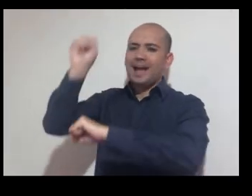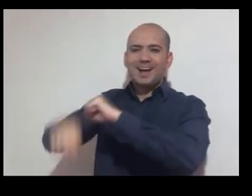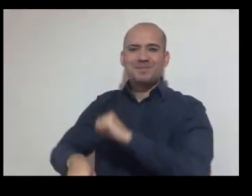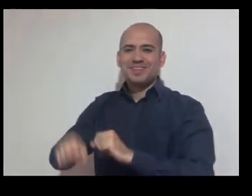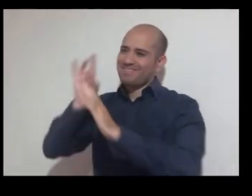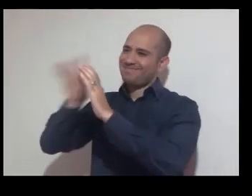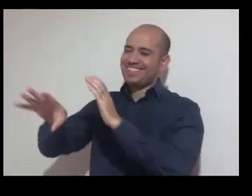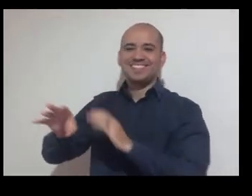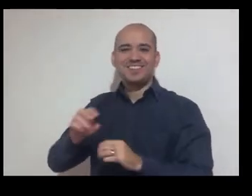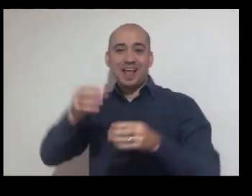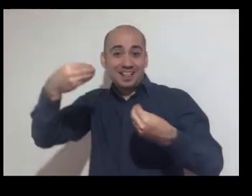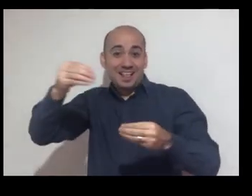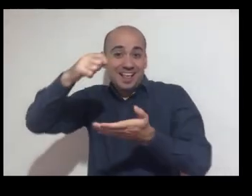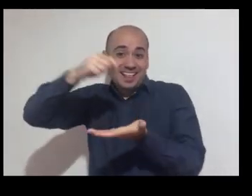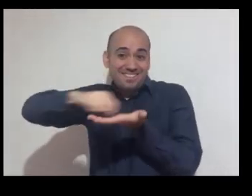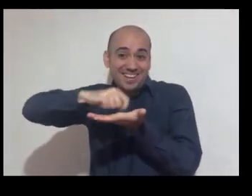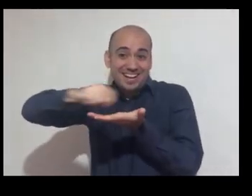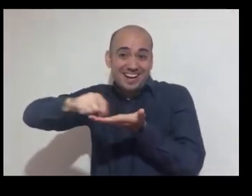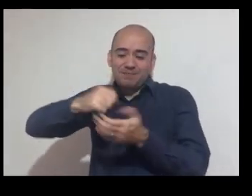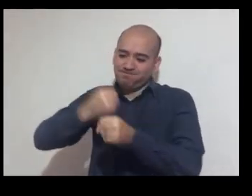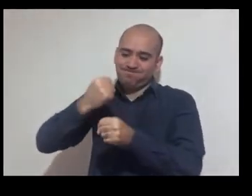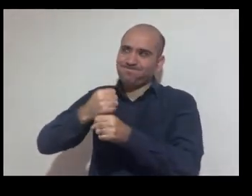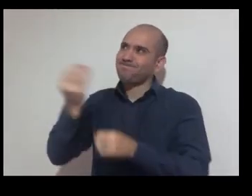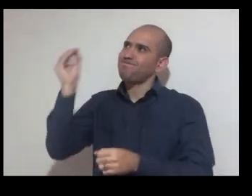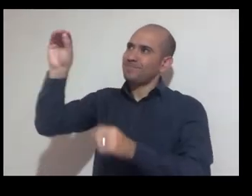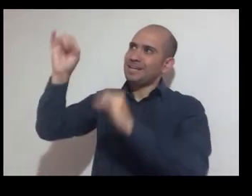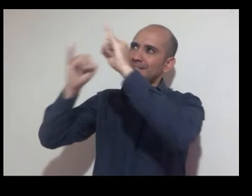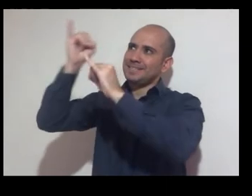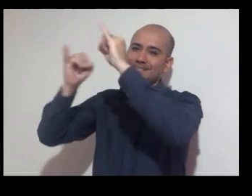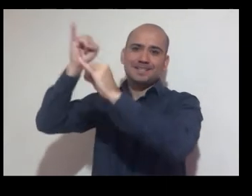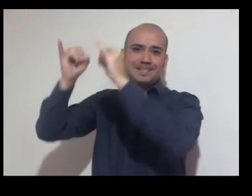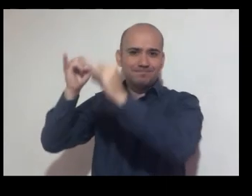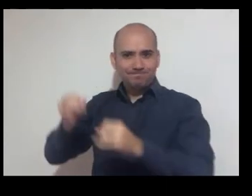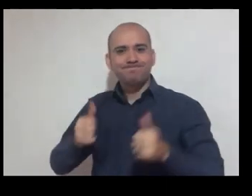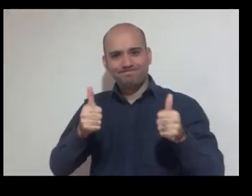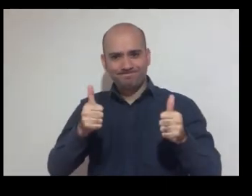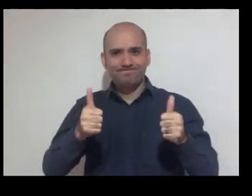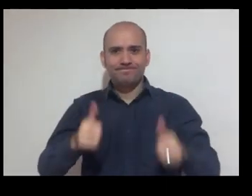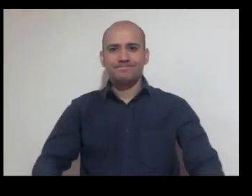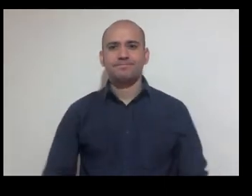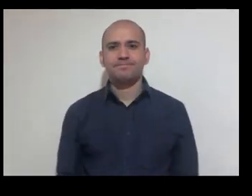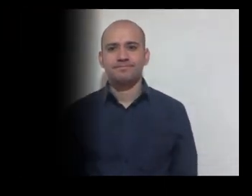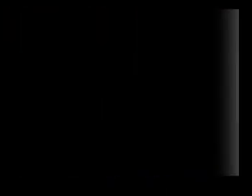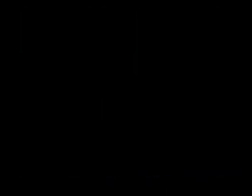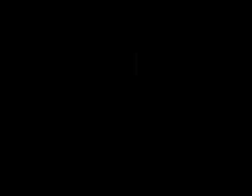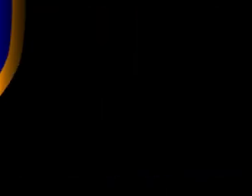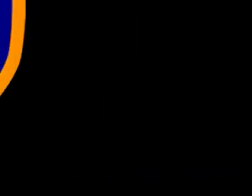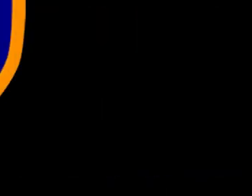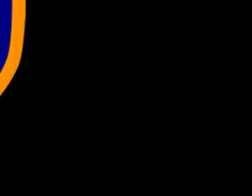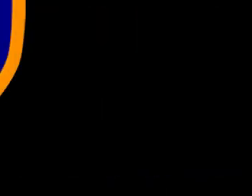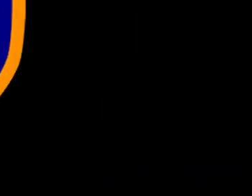konfime kem remet li Sa se yon fason pou nou kapab remet devwa ou bien aktivite profeseyo banon fe